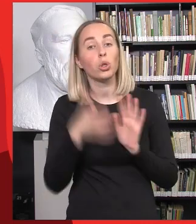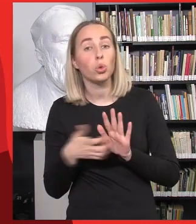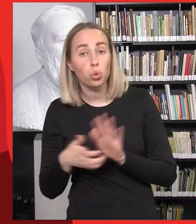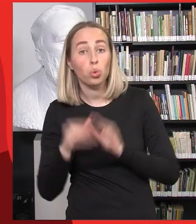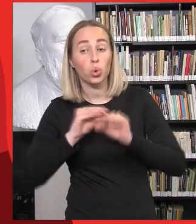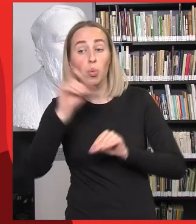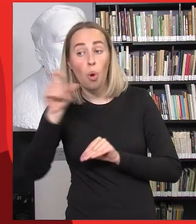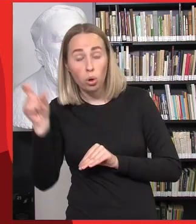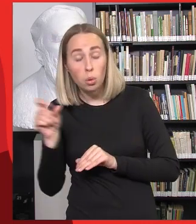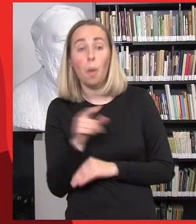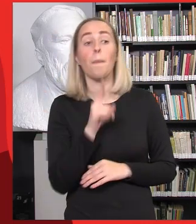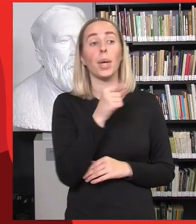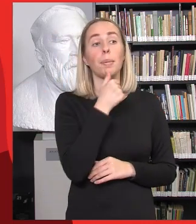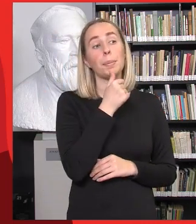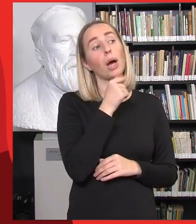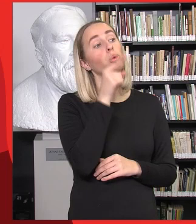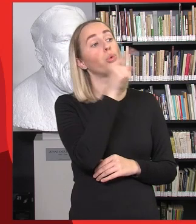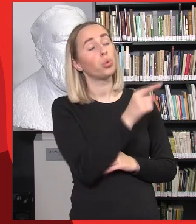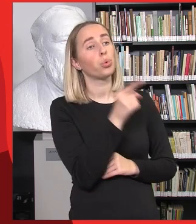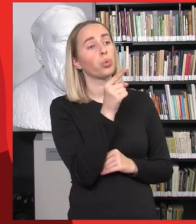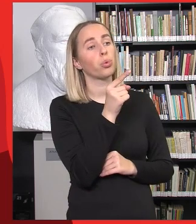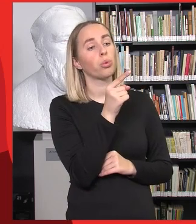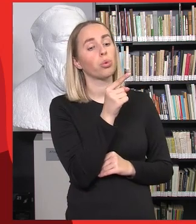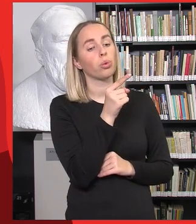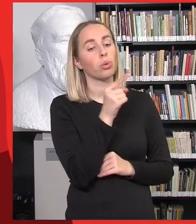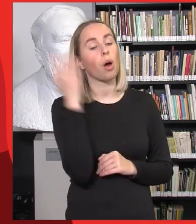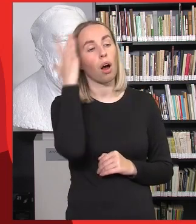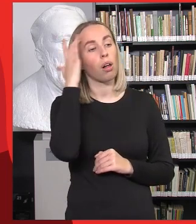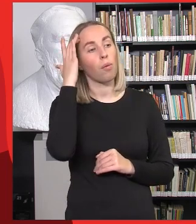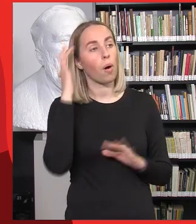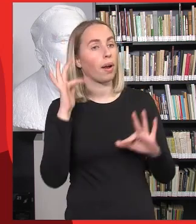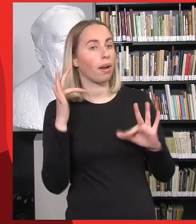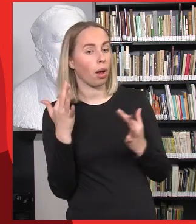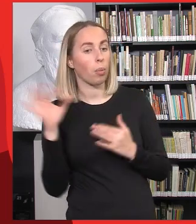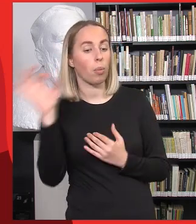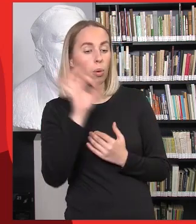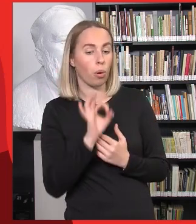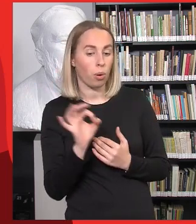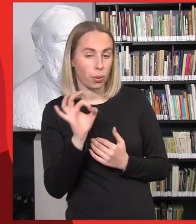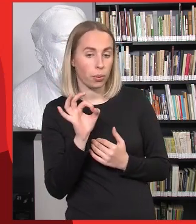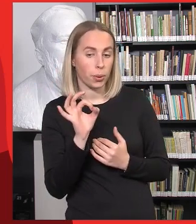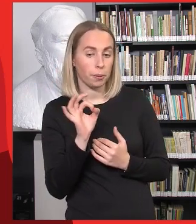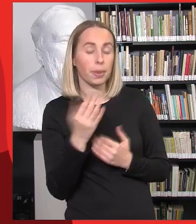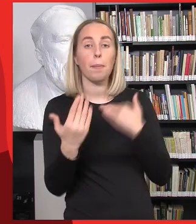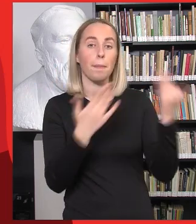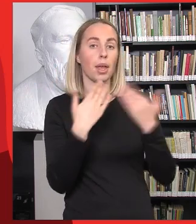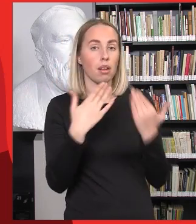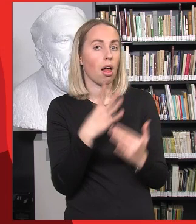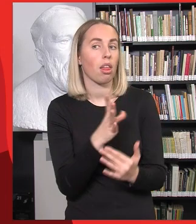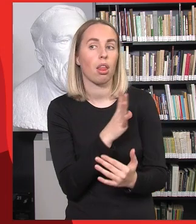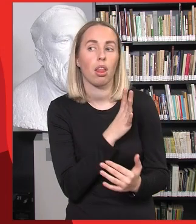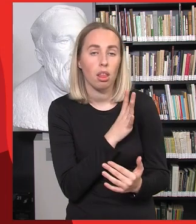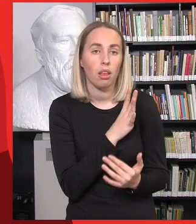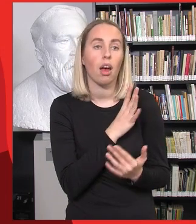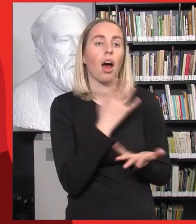O kaip jums atrodo, kas dažniau pasitaiko? Ar būtent tas nesugebėjimas kalbėti, ar